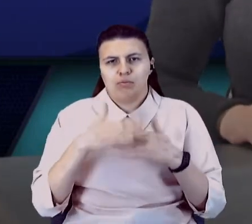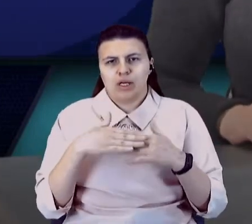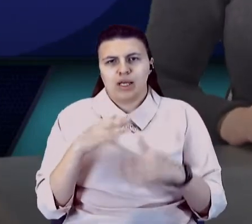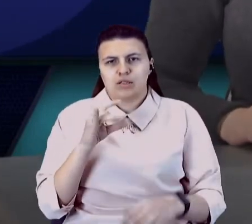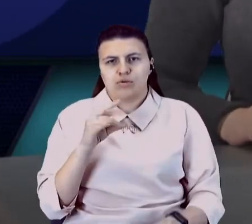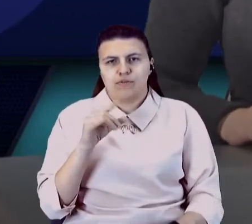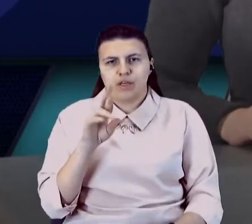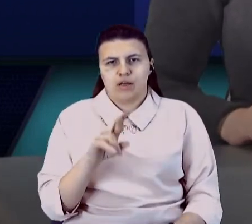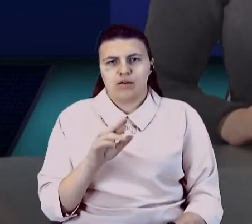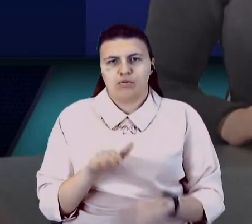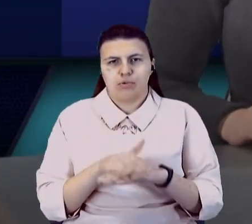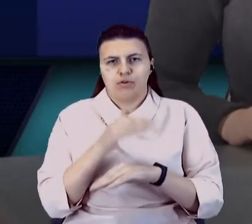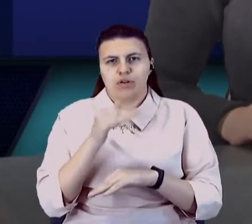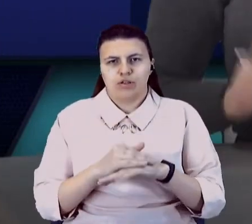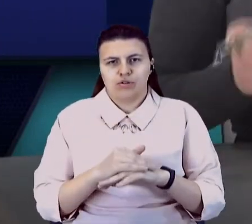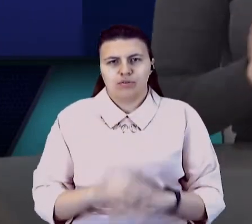доброго вечора.